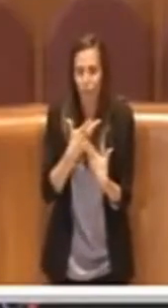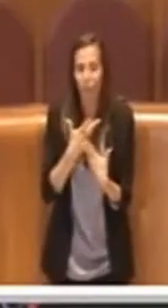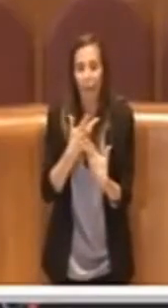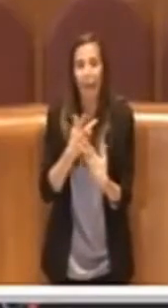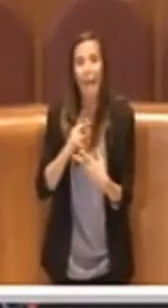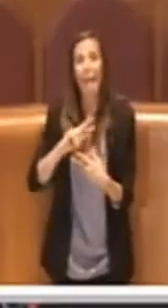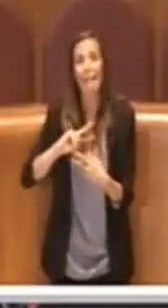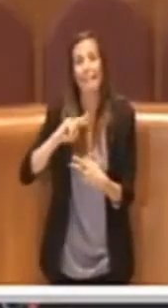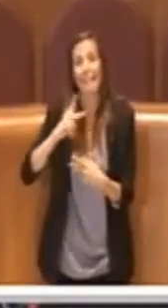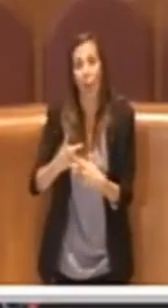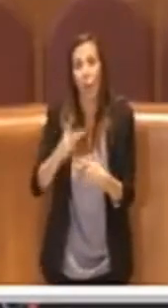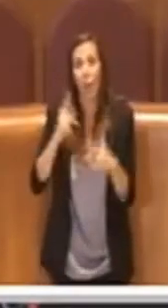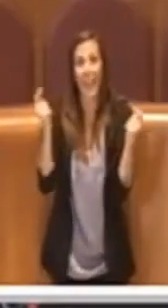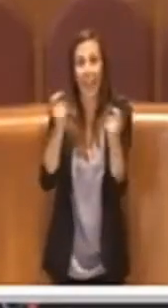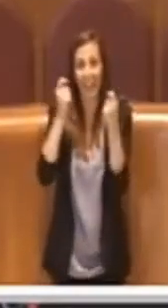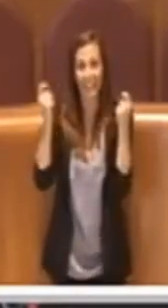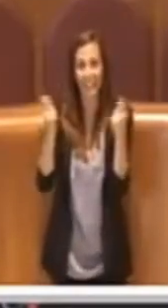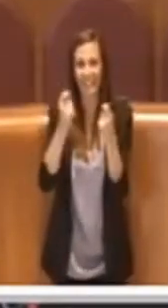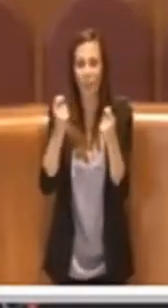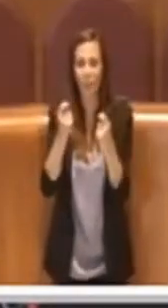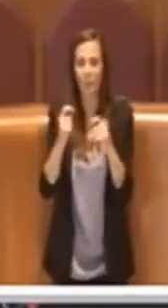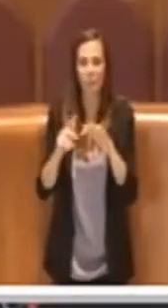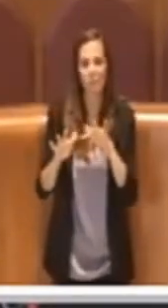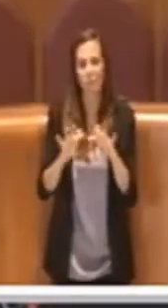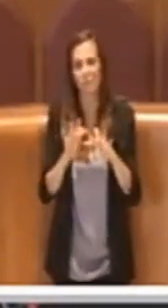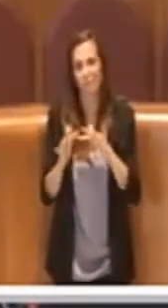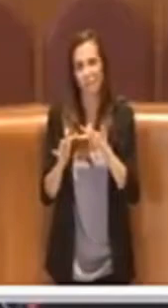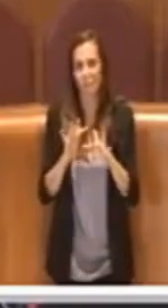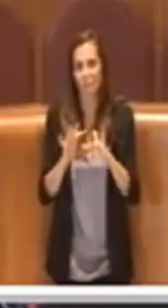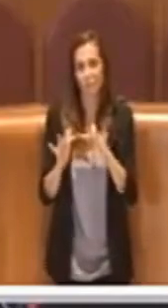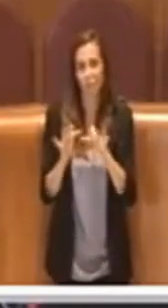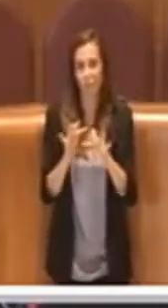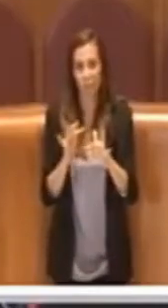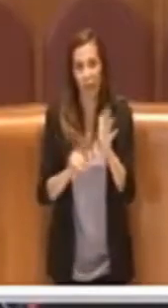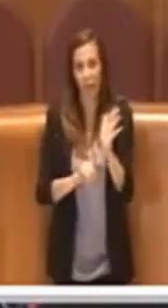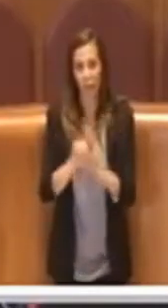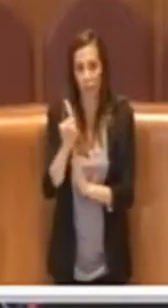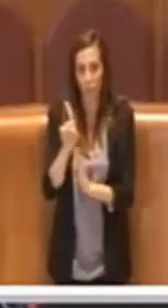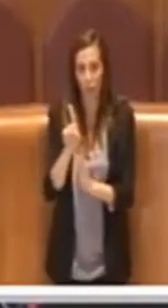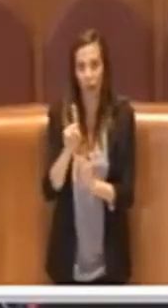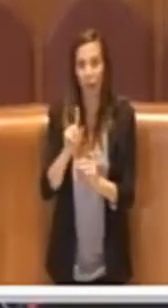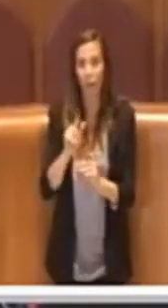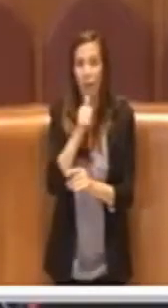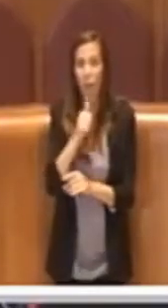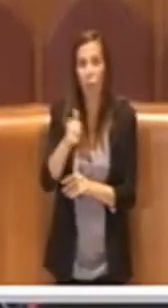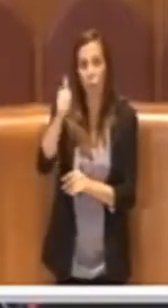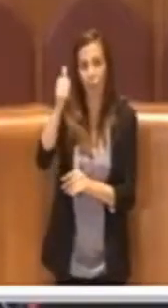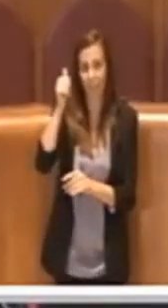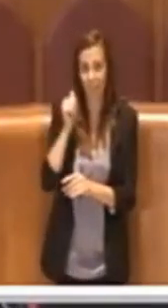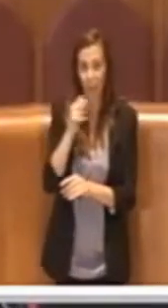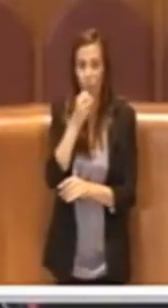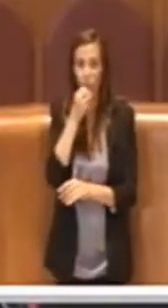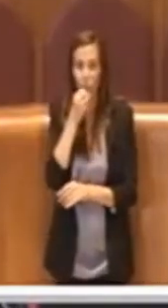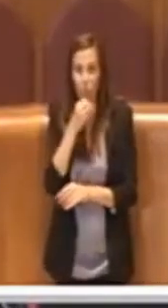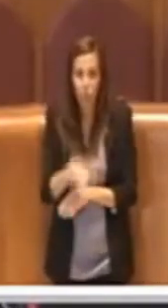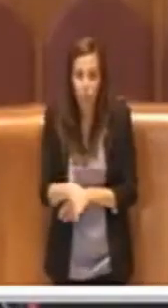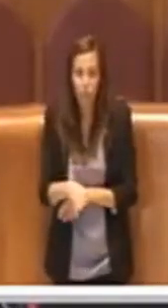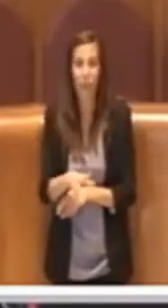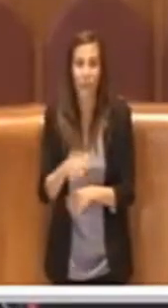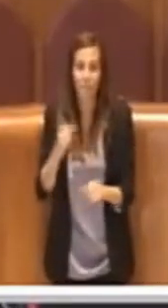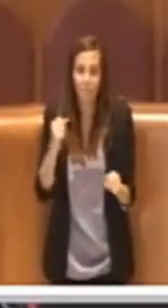seconda edizione sotto tono e poi lo scorso anno sono successe purtroppo delle